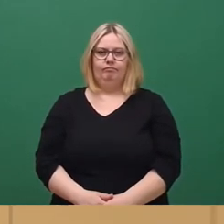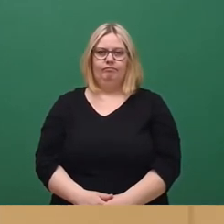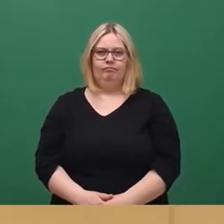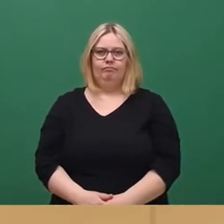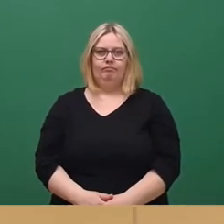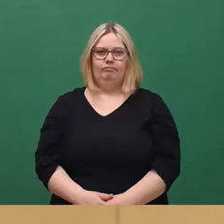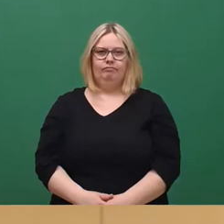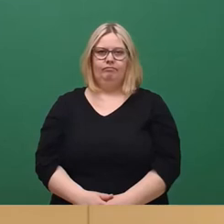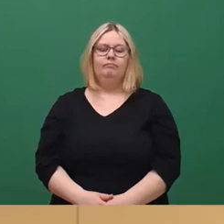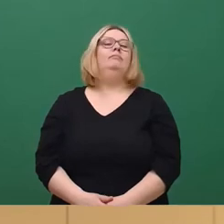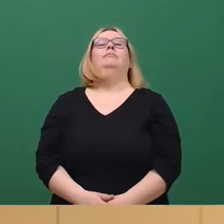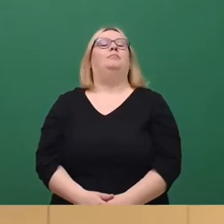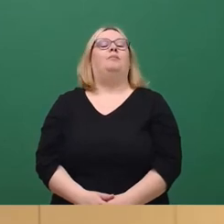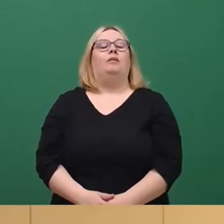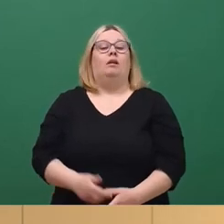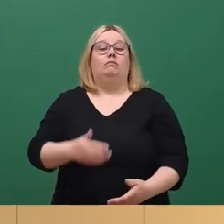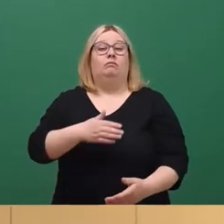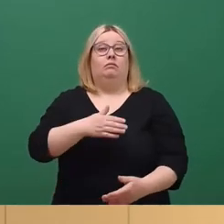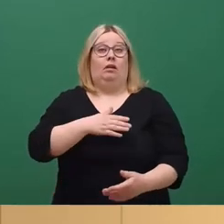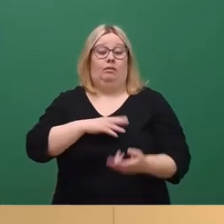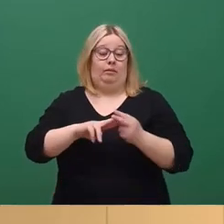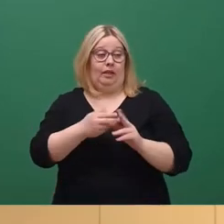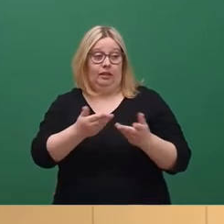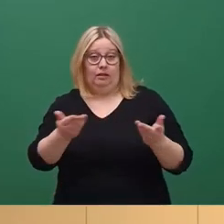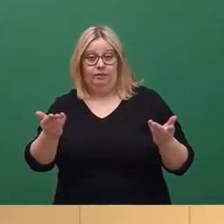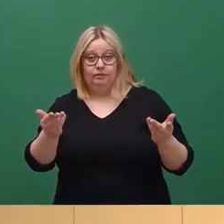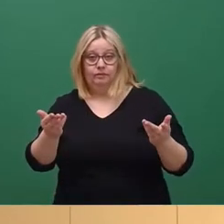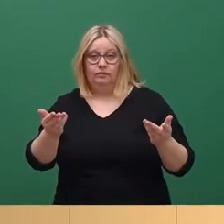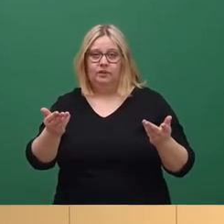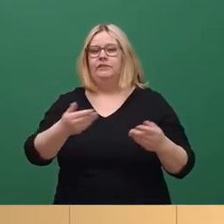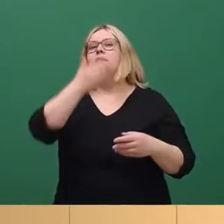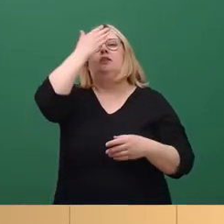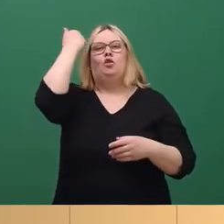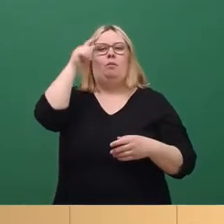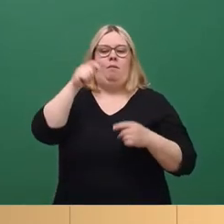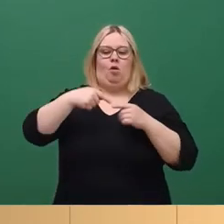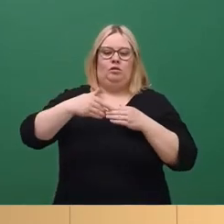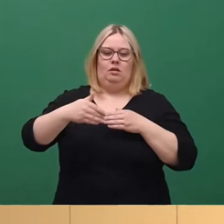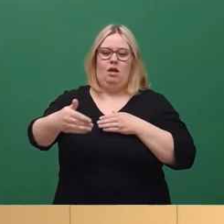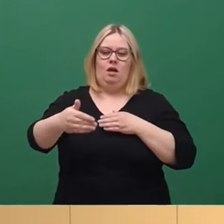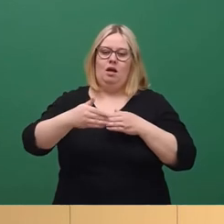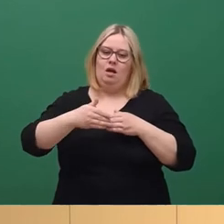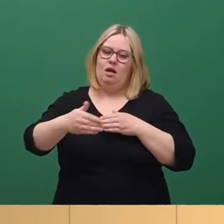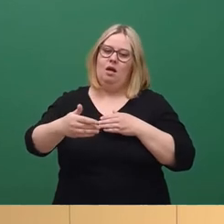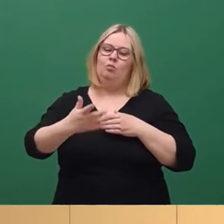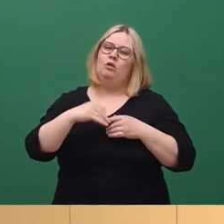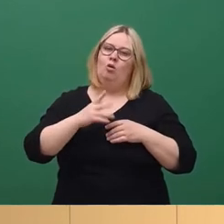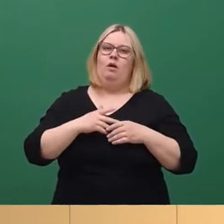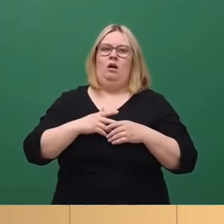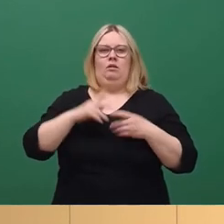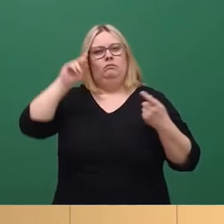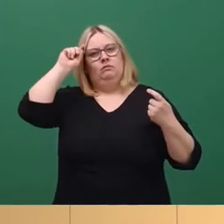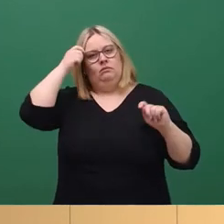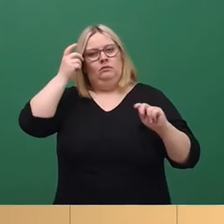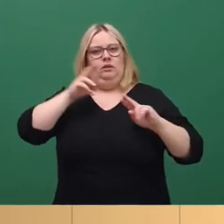Liebe Mitglieder des Rates, die Sommerpause ist ja auch immer ein Anlass, zur Ruhe zu kommen und vielleicht